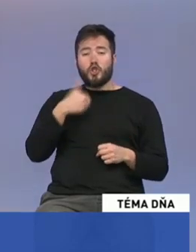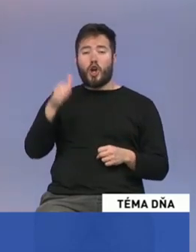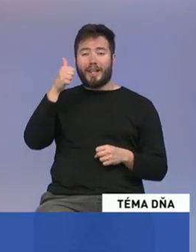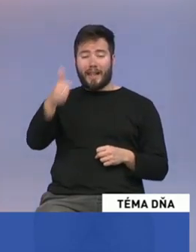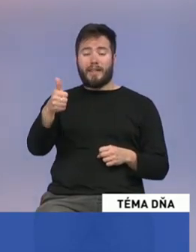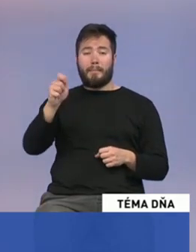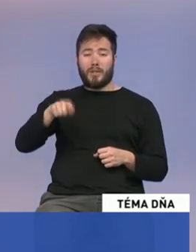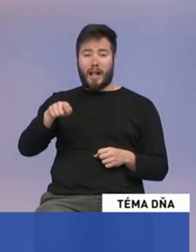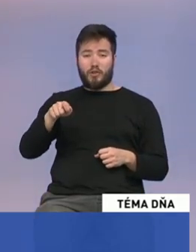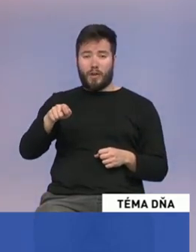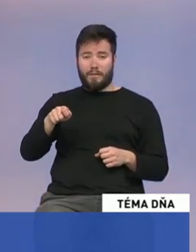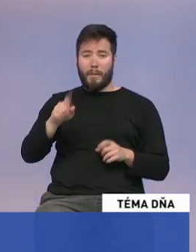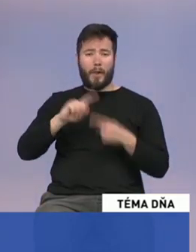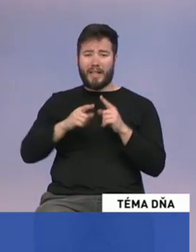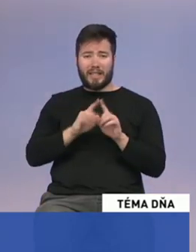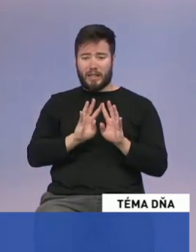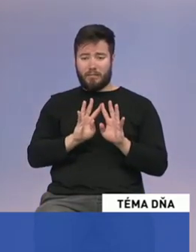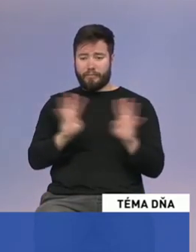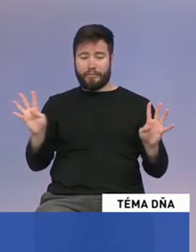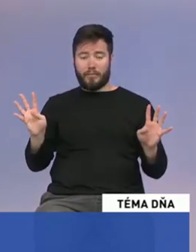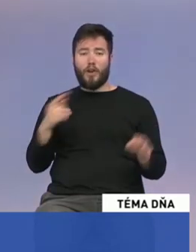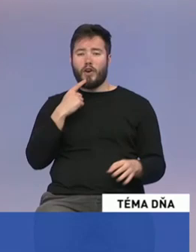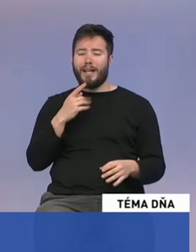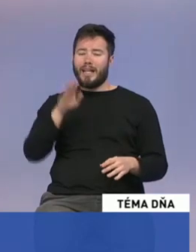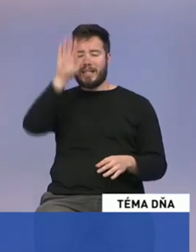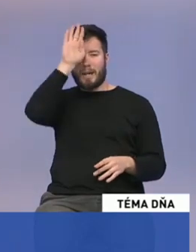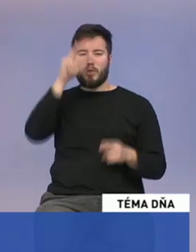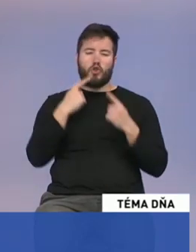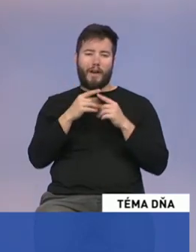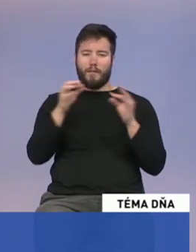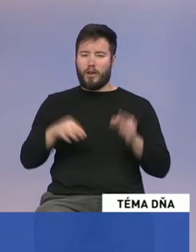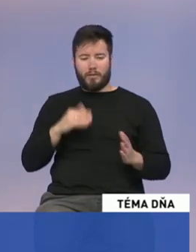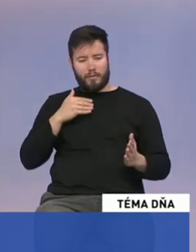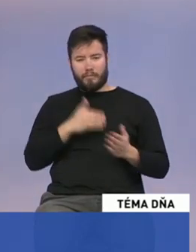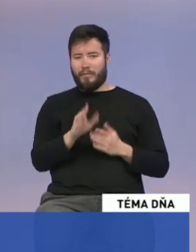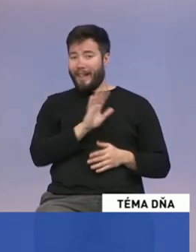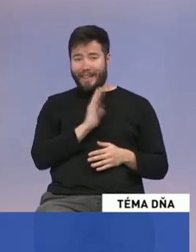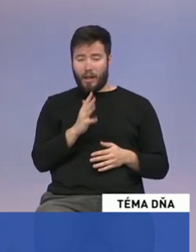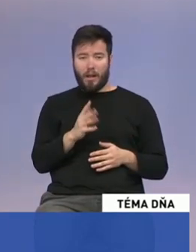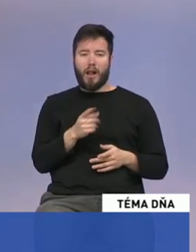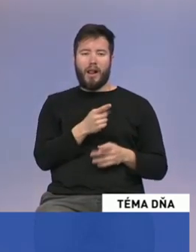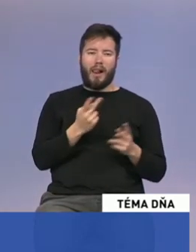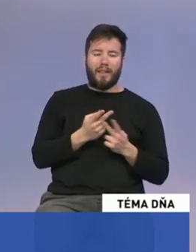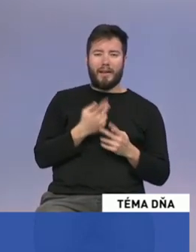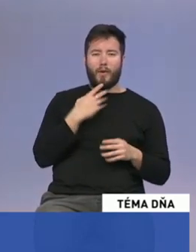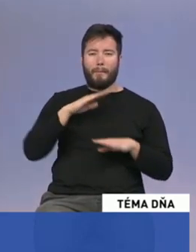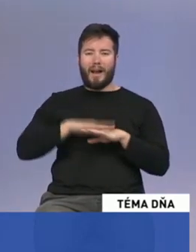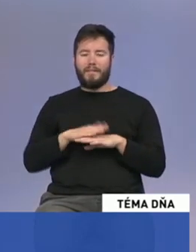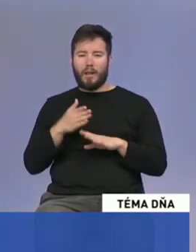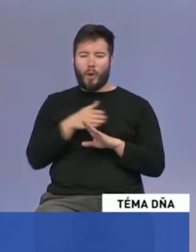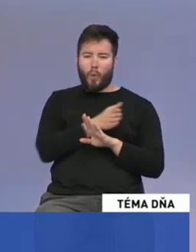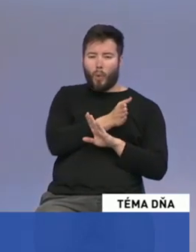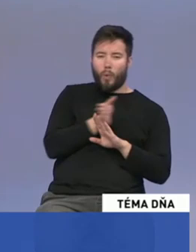že istambulský dohovor nie a stále sa hradajú nejaké právne kľúčky. Dokonca teraz sme si vypočuli teda nedávno, že prakticky to neprešlo